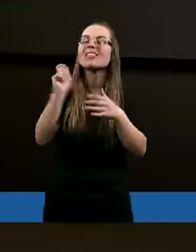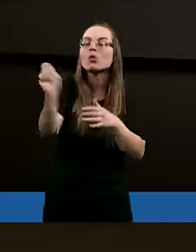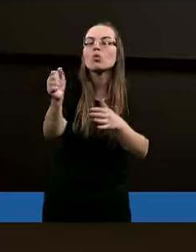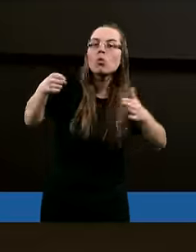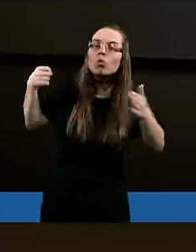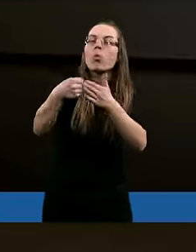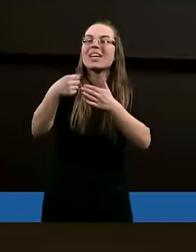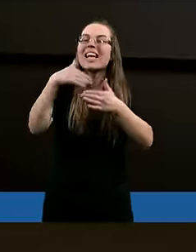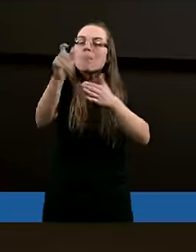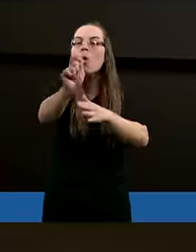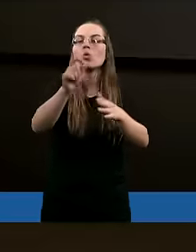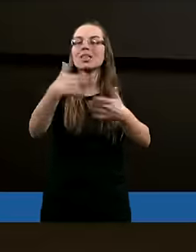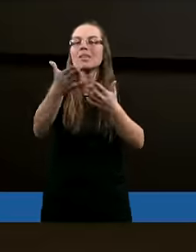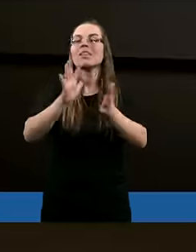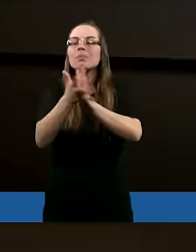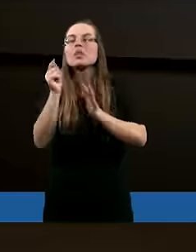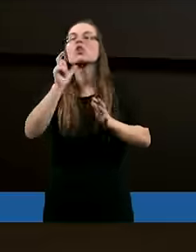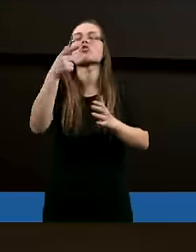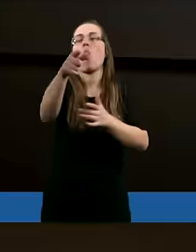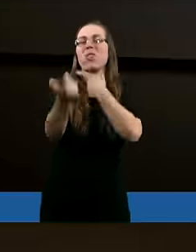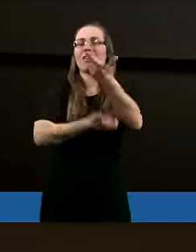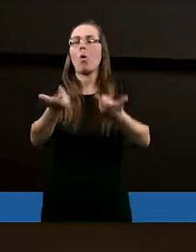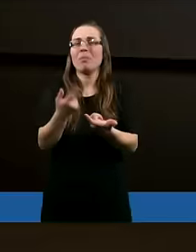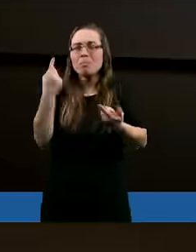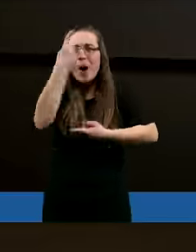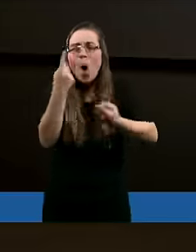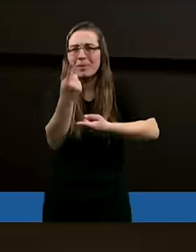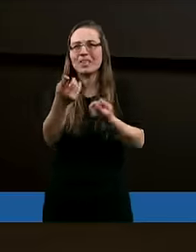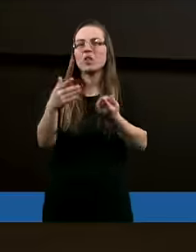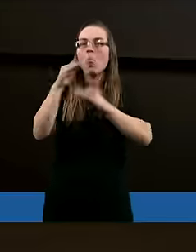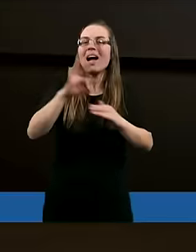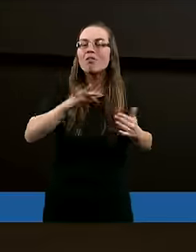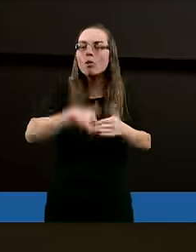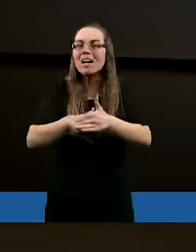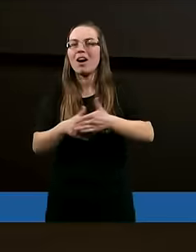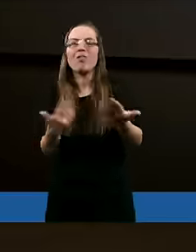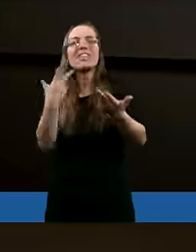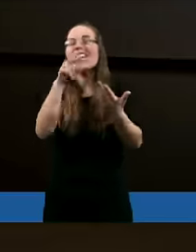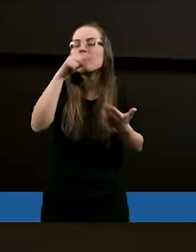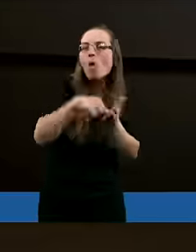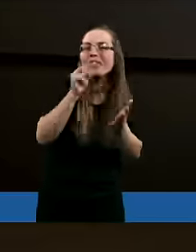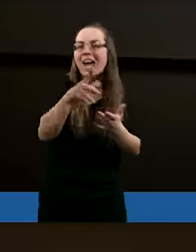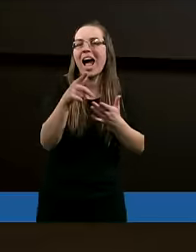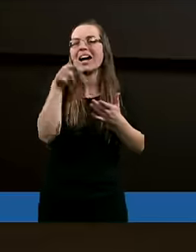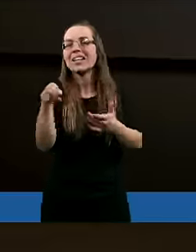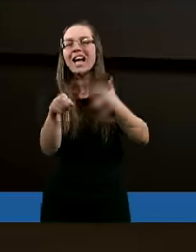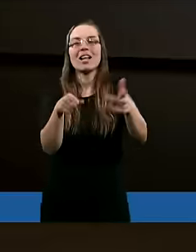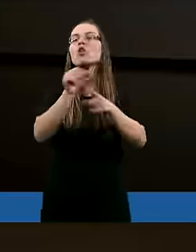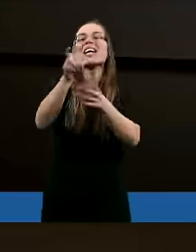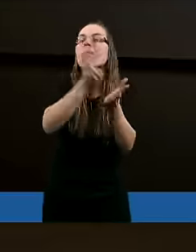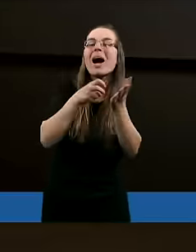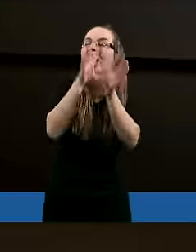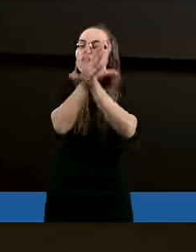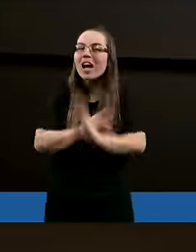puknąć, żeby powiedzieć, co ty za głupotę robisz, co ty mi, czy chcesz mi, że niemal, że to jest brak